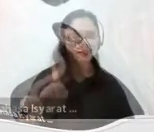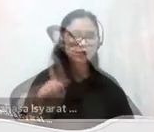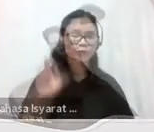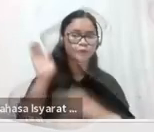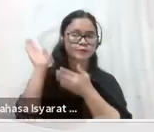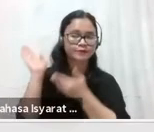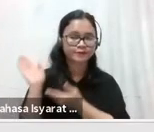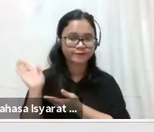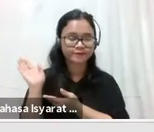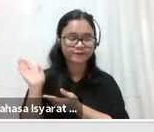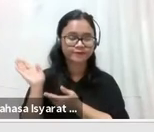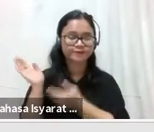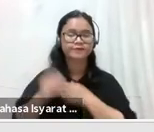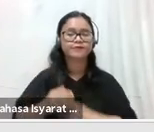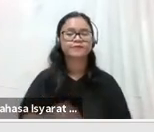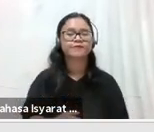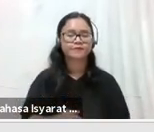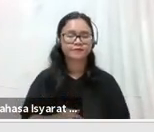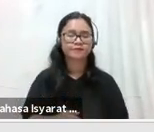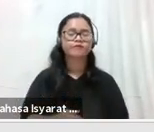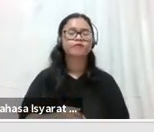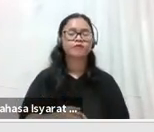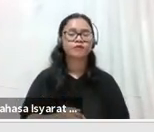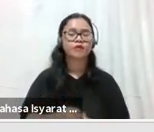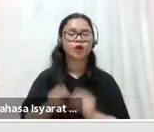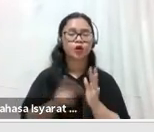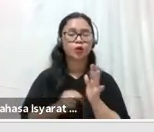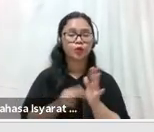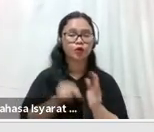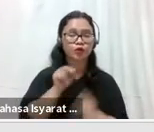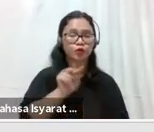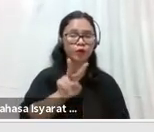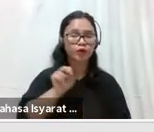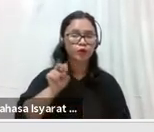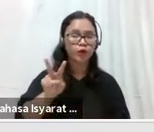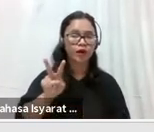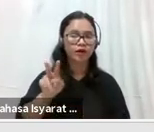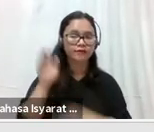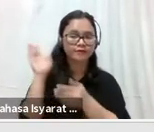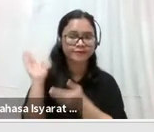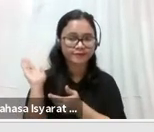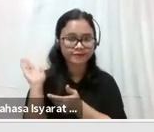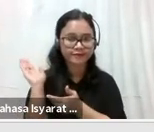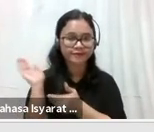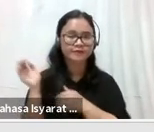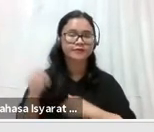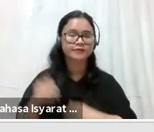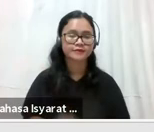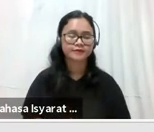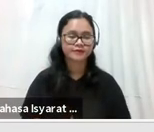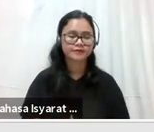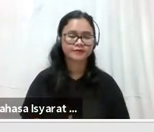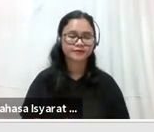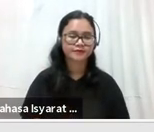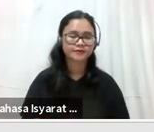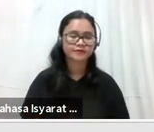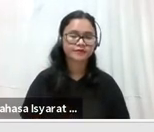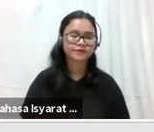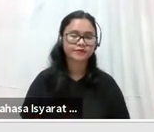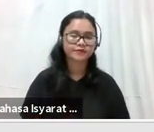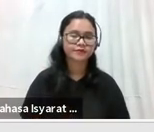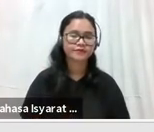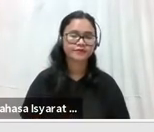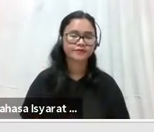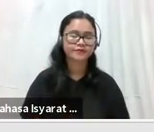Ari Kurniawan dalam kurung individu 22. Aris Aditya Resi dalam kurung